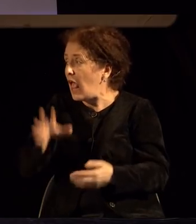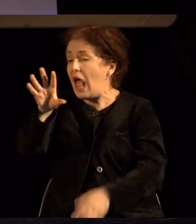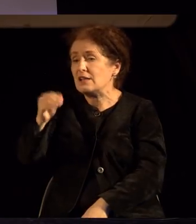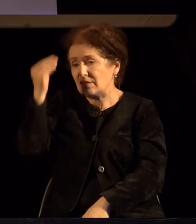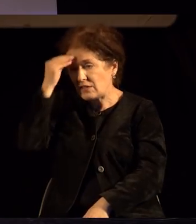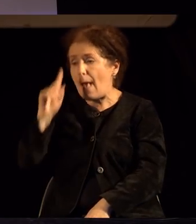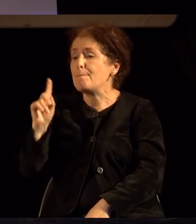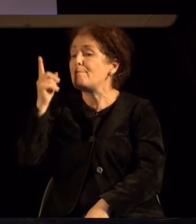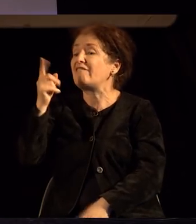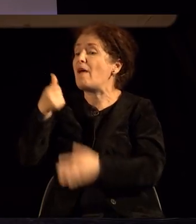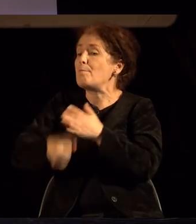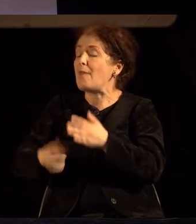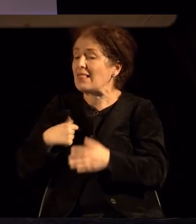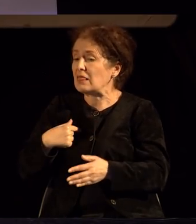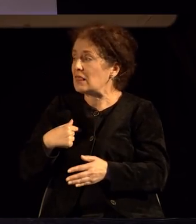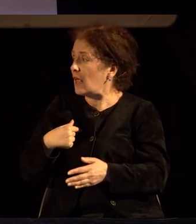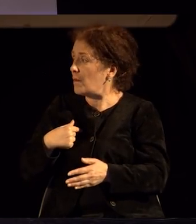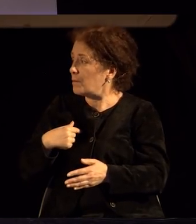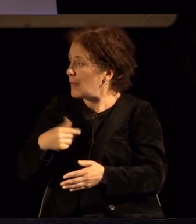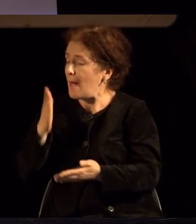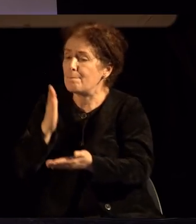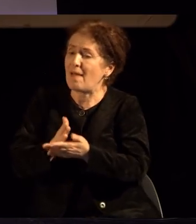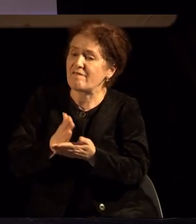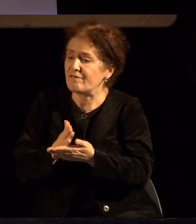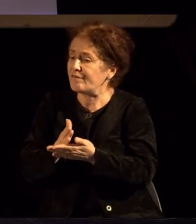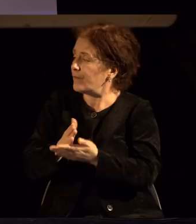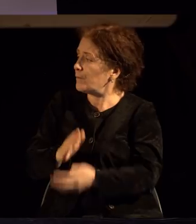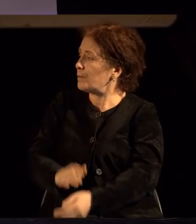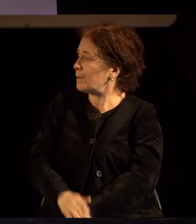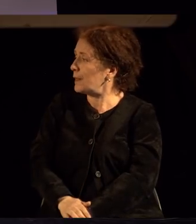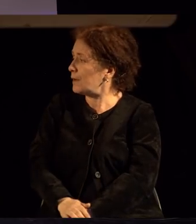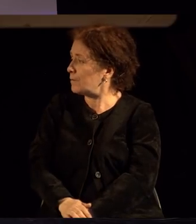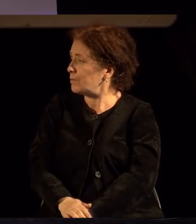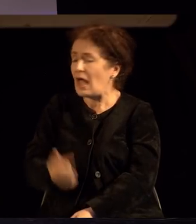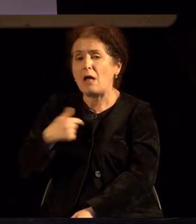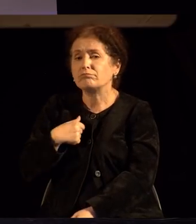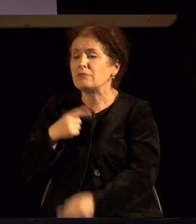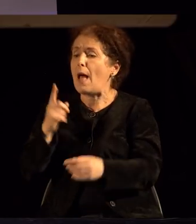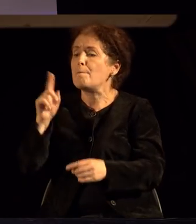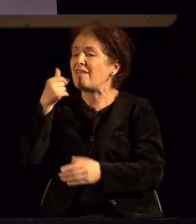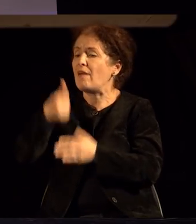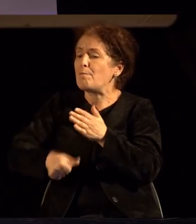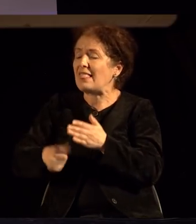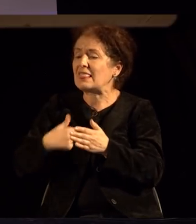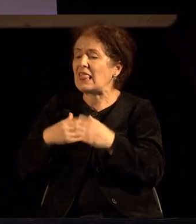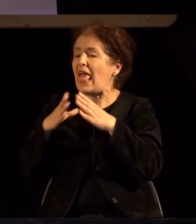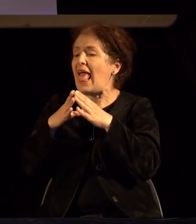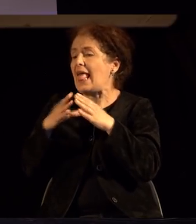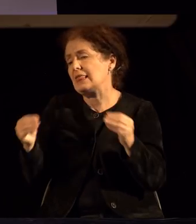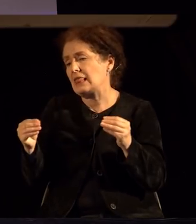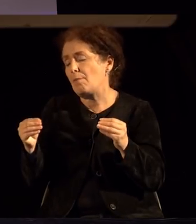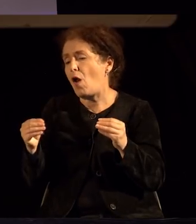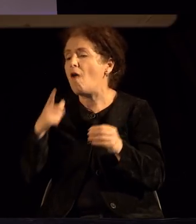прв път бев насочена кон интимността, задоволството, нели, во